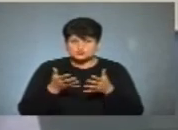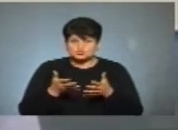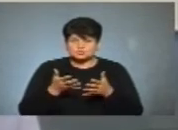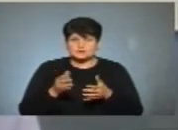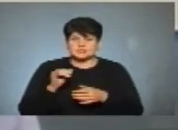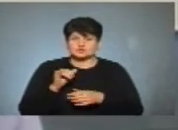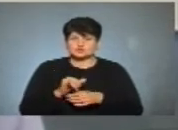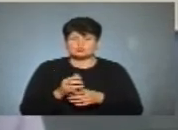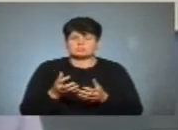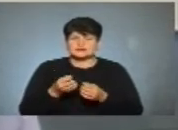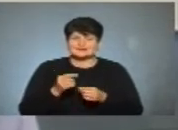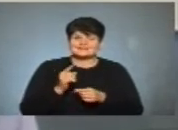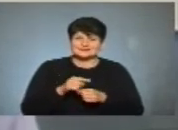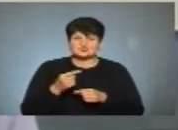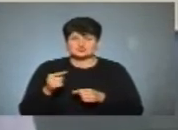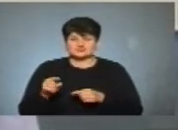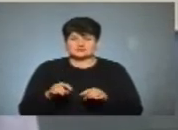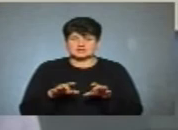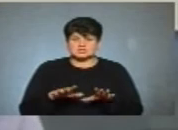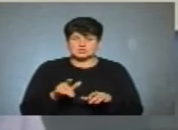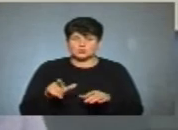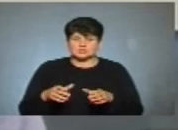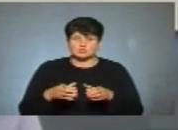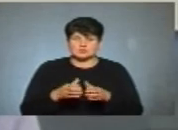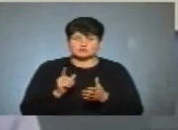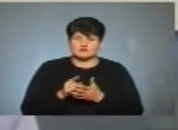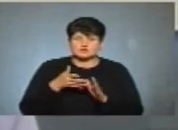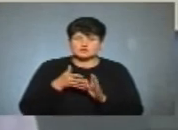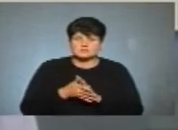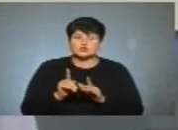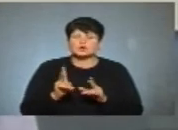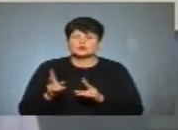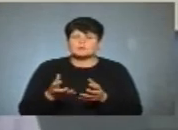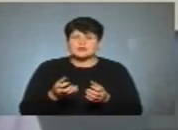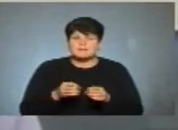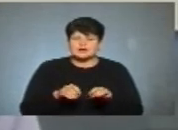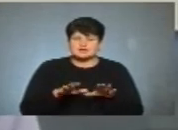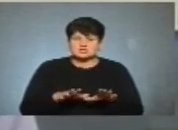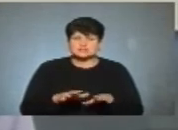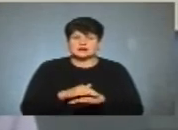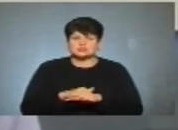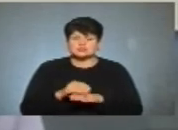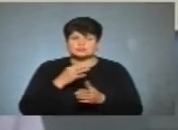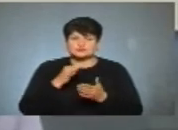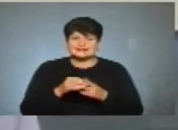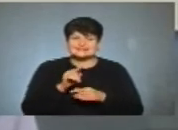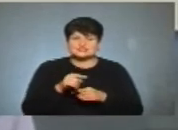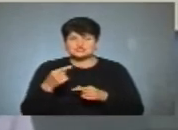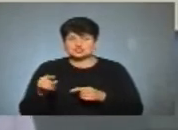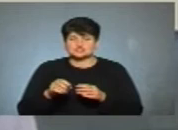прийнятті тих чи інших рішень. Люда і громада повинні розуміти, хто саме приймає рішення і хто адресно відповідає за ті чи інші рішення.